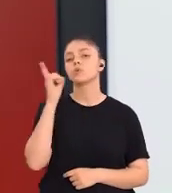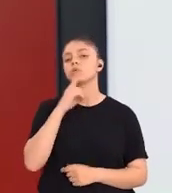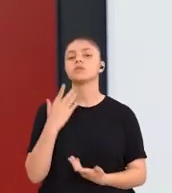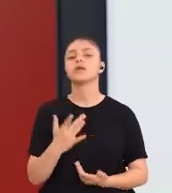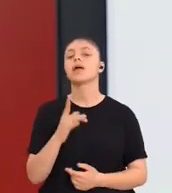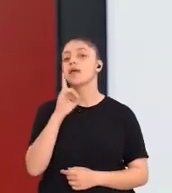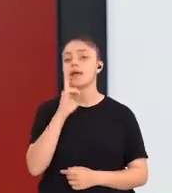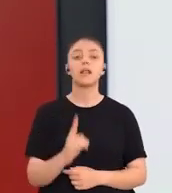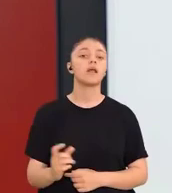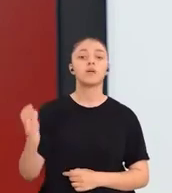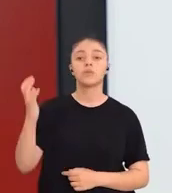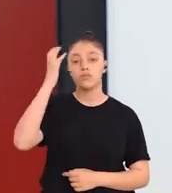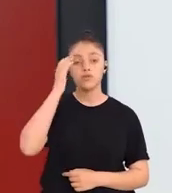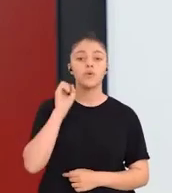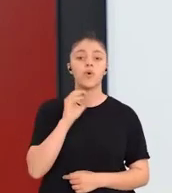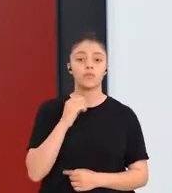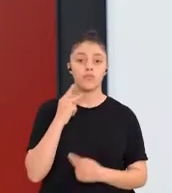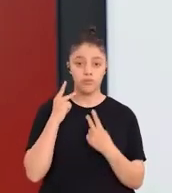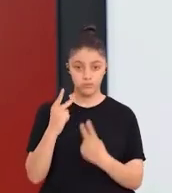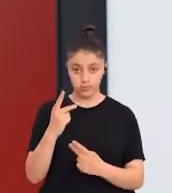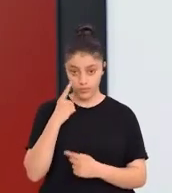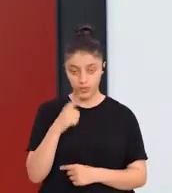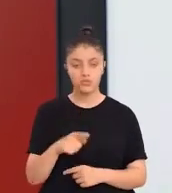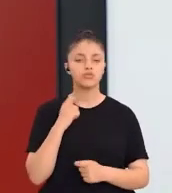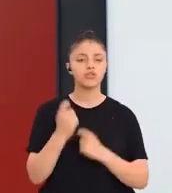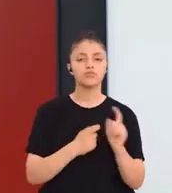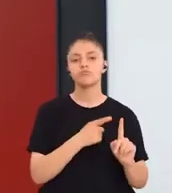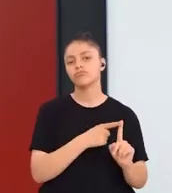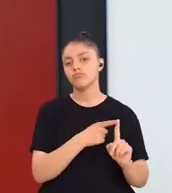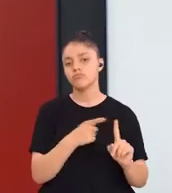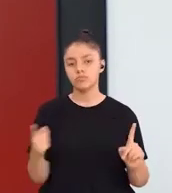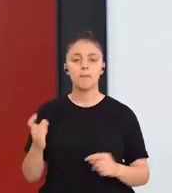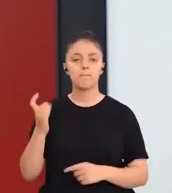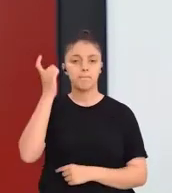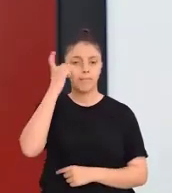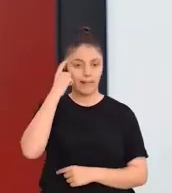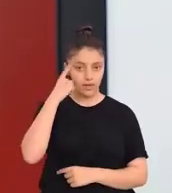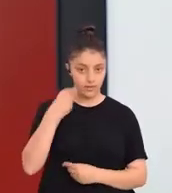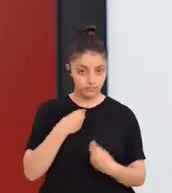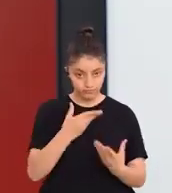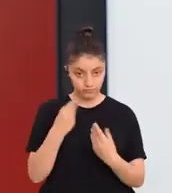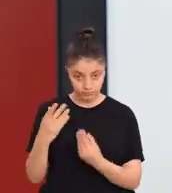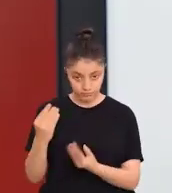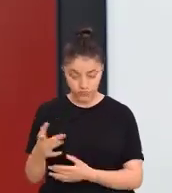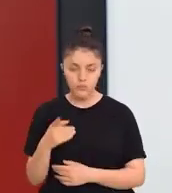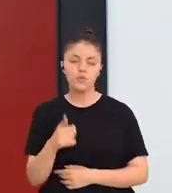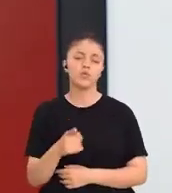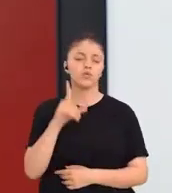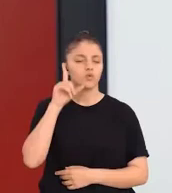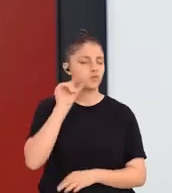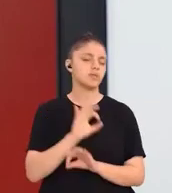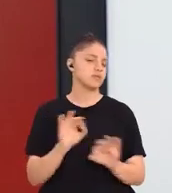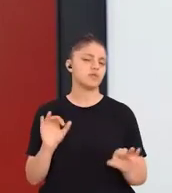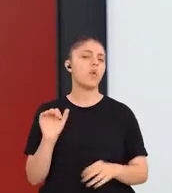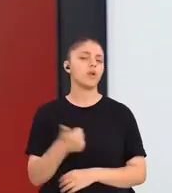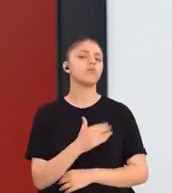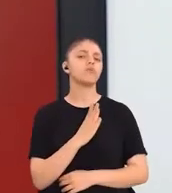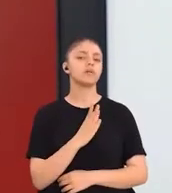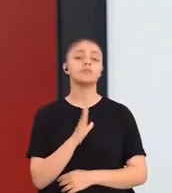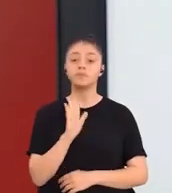dolayısıyla öncelikli olarak öğretmenlerin bu süreç hakkında bilgilendirilmeleri şüphesiz son derece önemli.